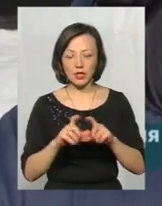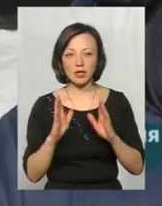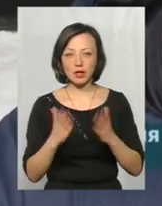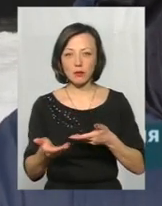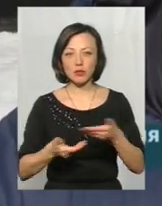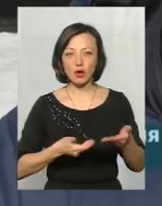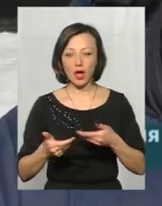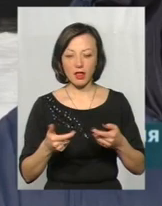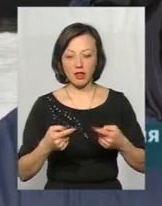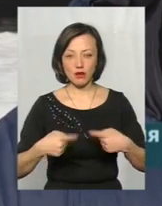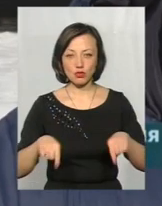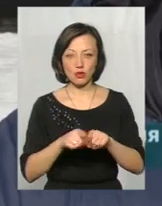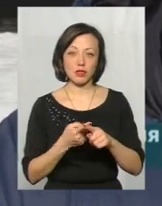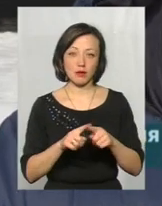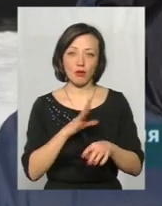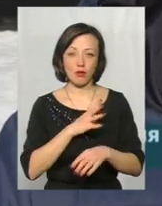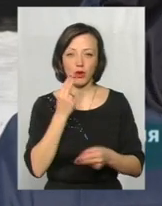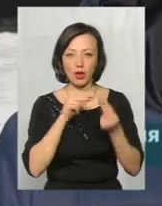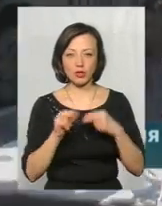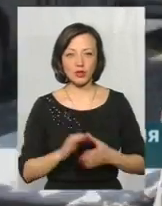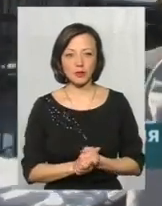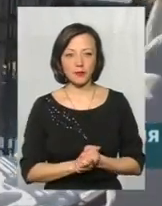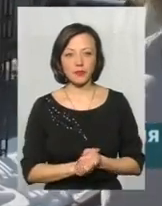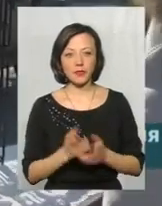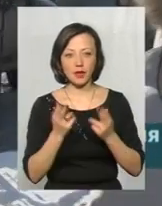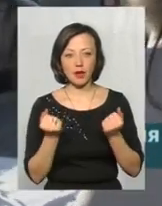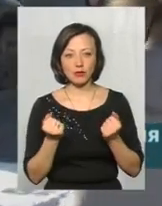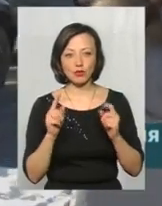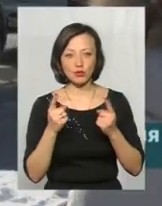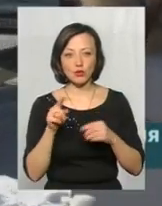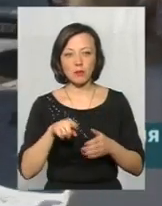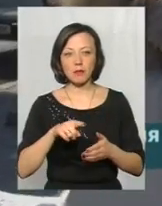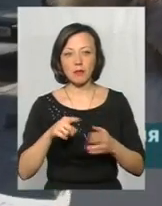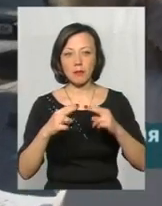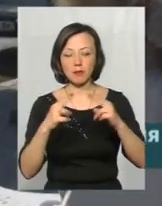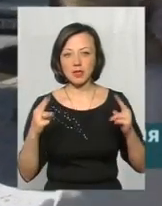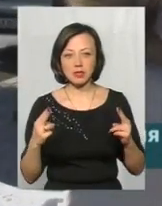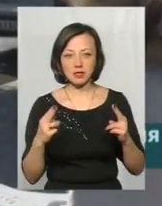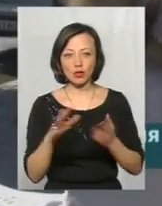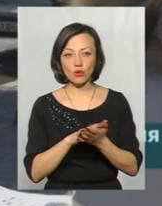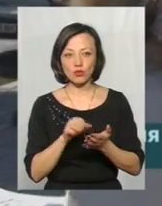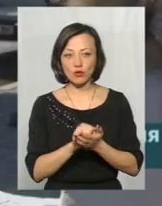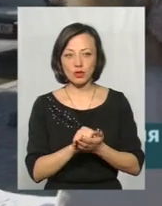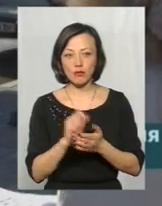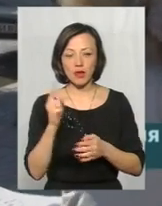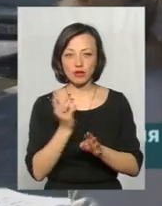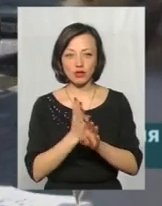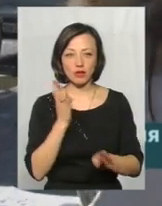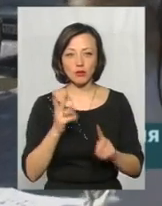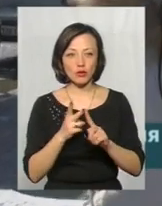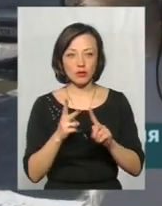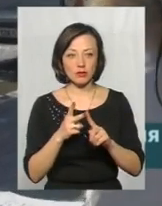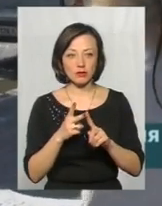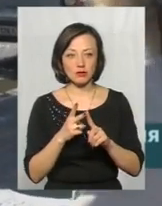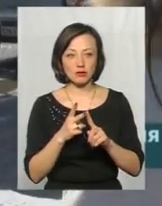пошуківна зона. Думаю, це би було набагато краще. Так, тому що міст, по-перше, руйнується в першу чергу, по-друге,